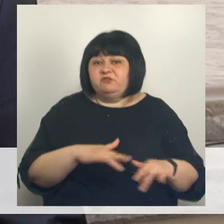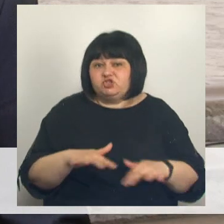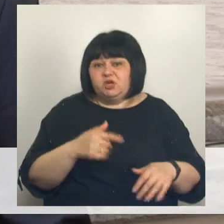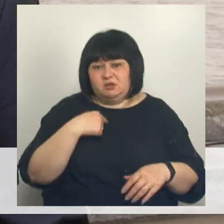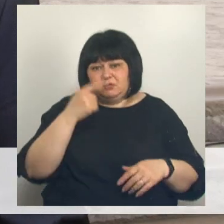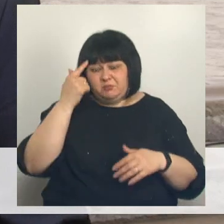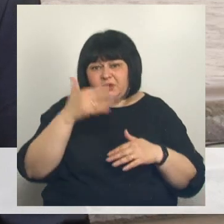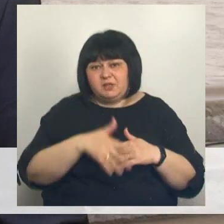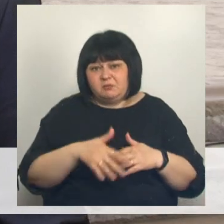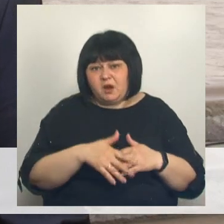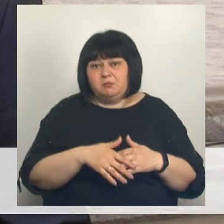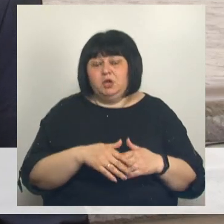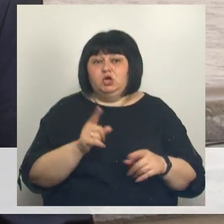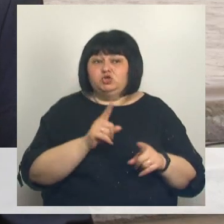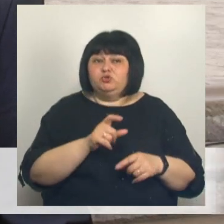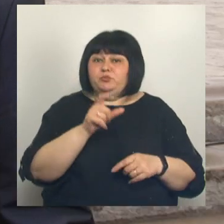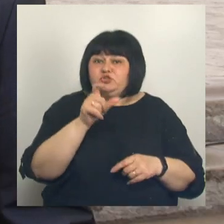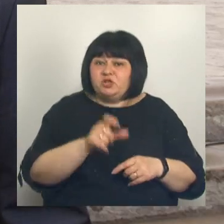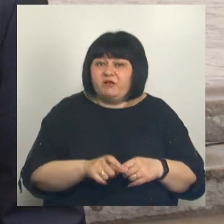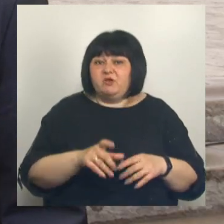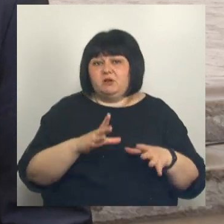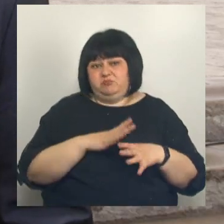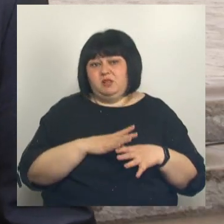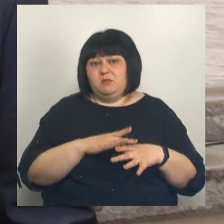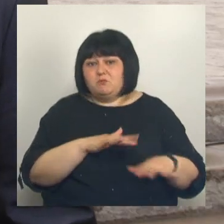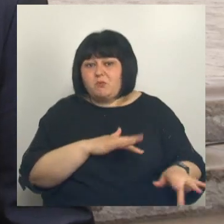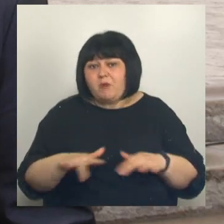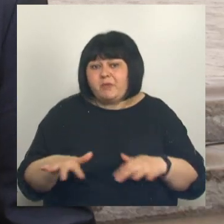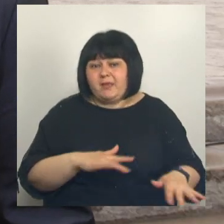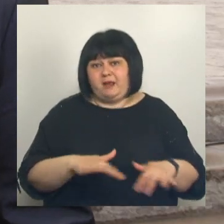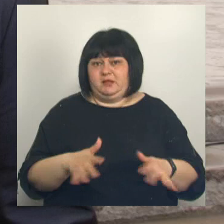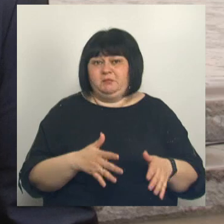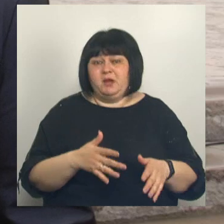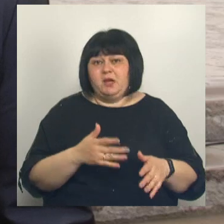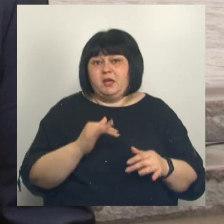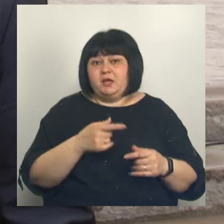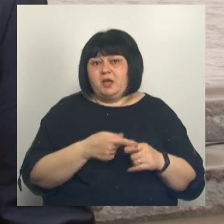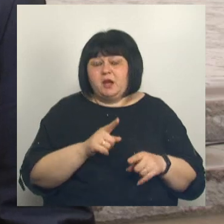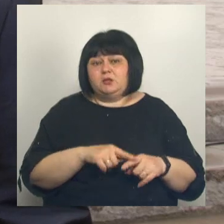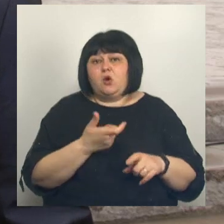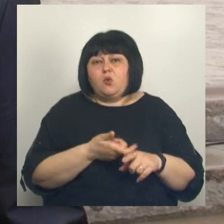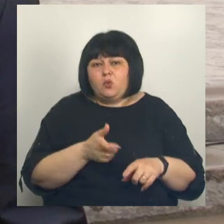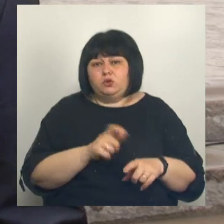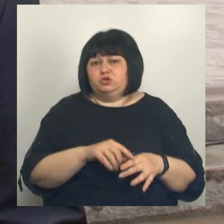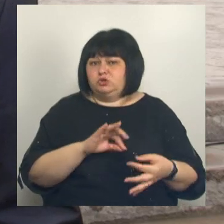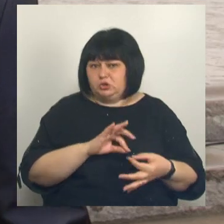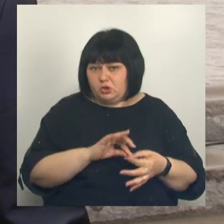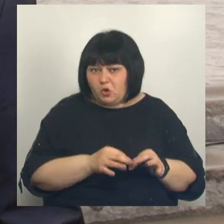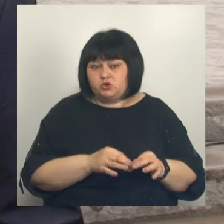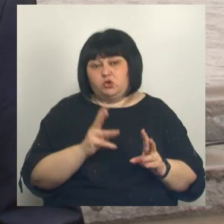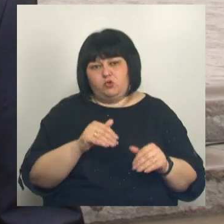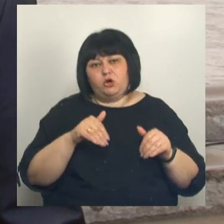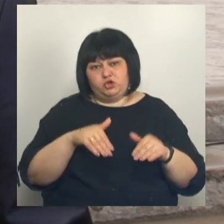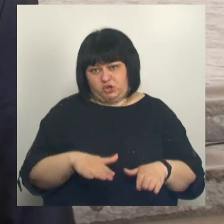стать человеком мобильным. И это очень сложная, но